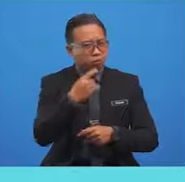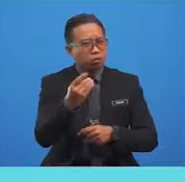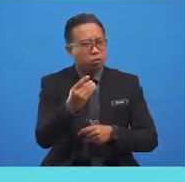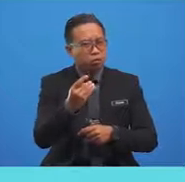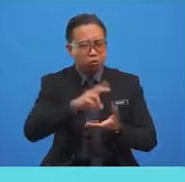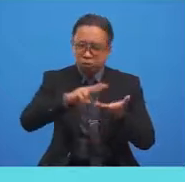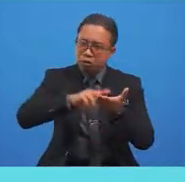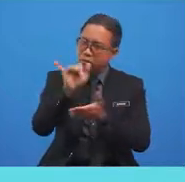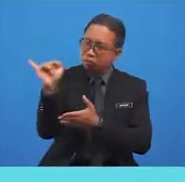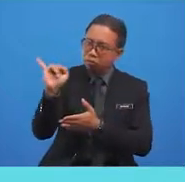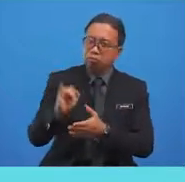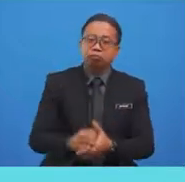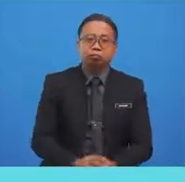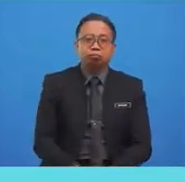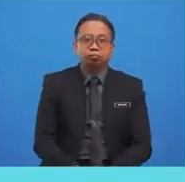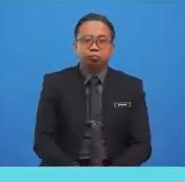reading?